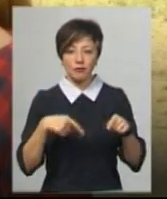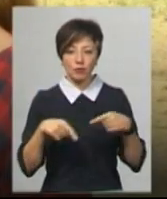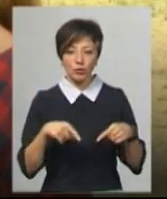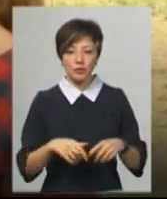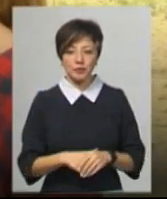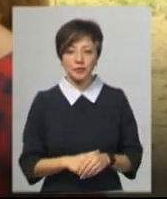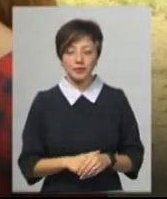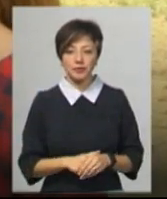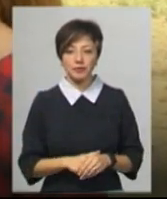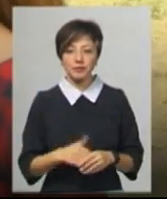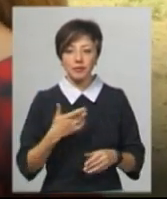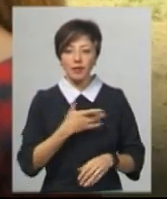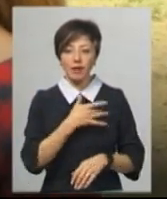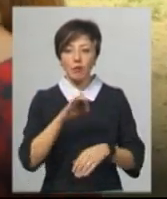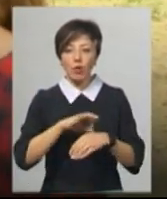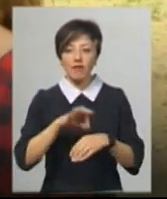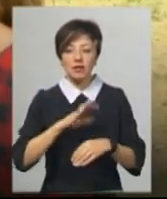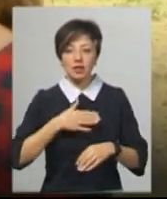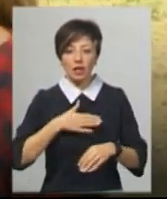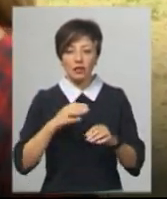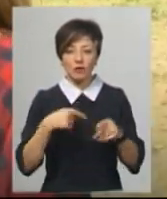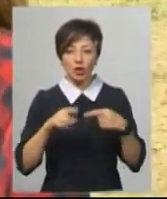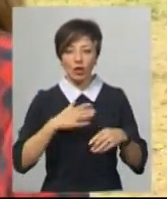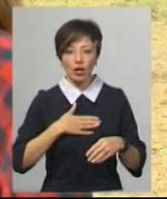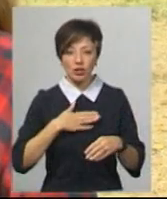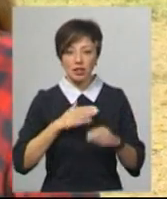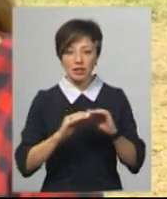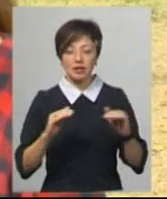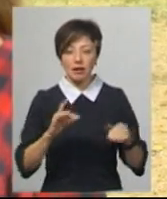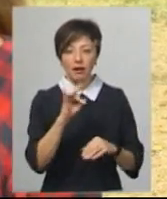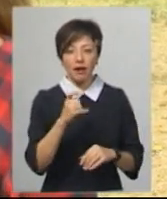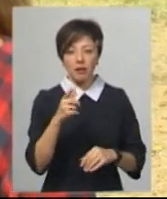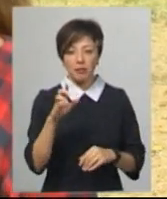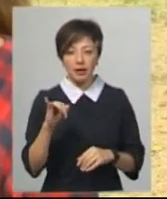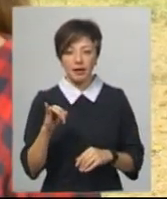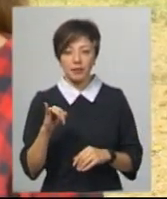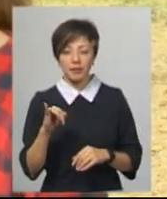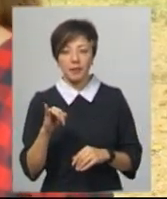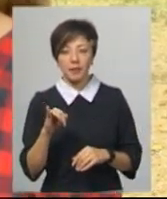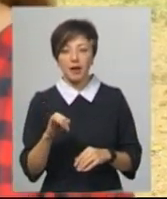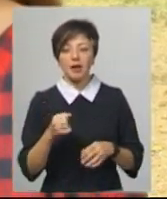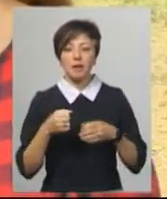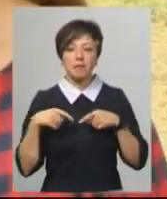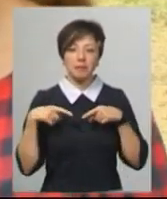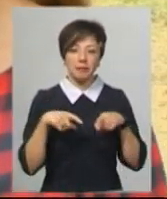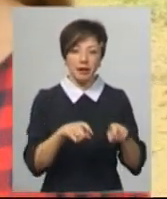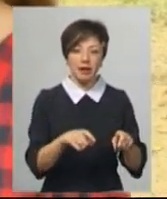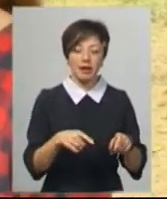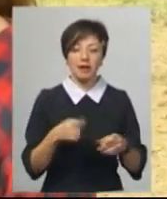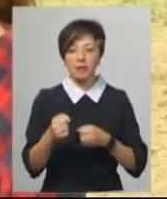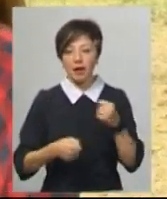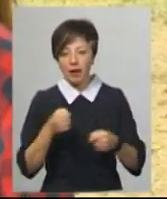команду. Наші діти брали участь у регбі, ще бігали, а ми їх